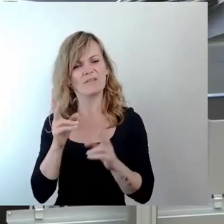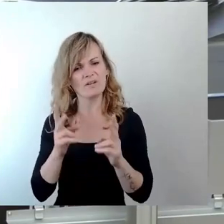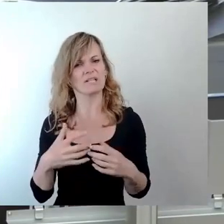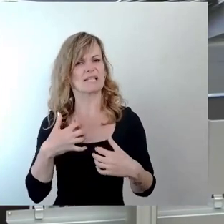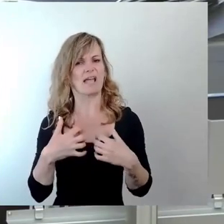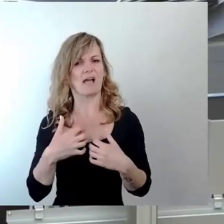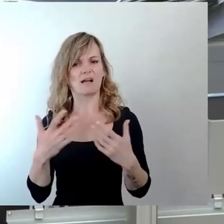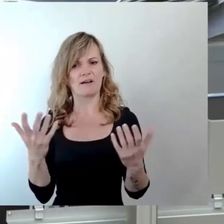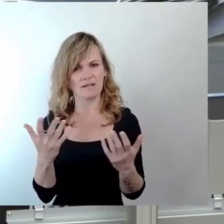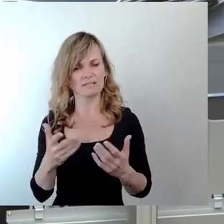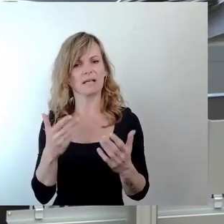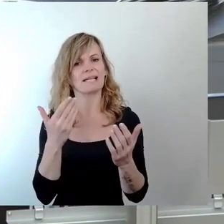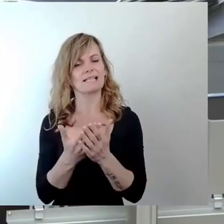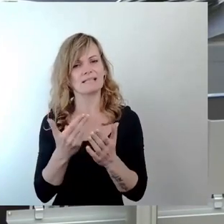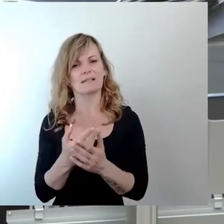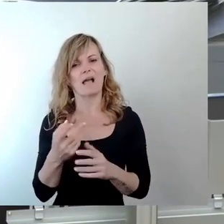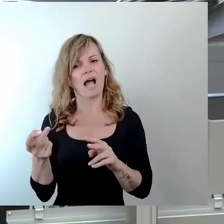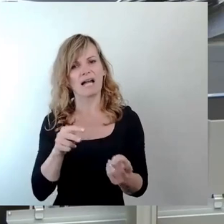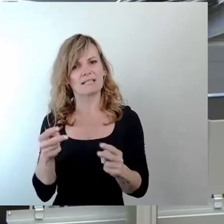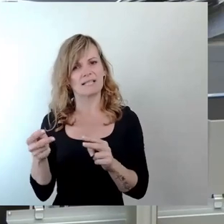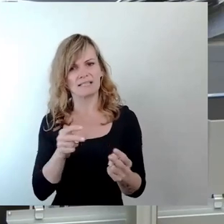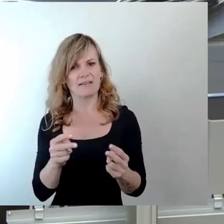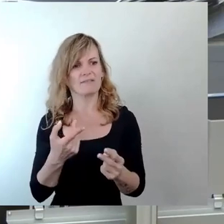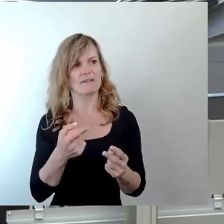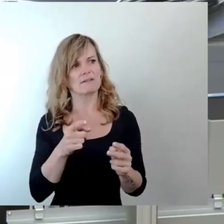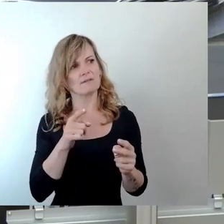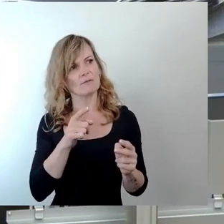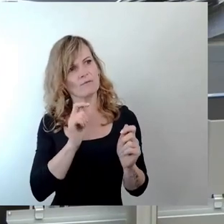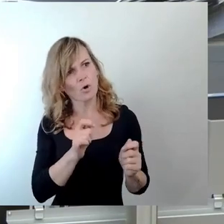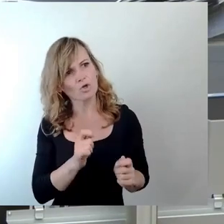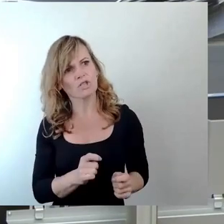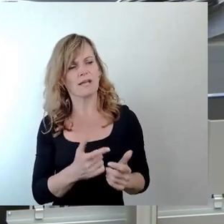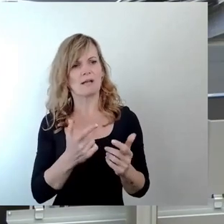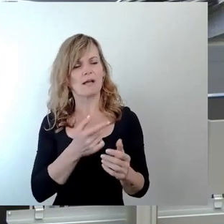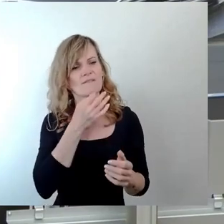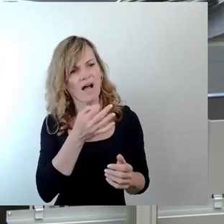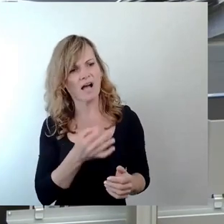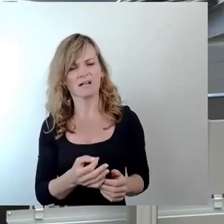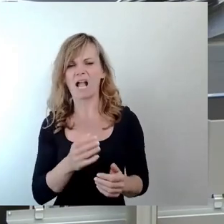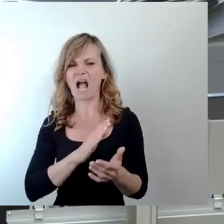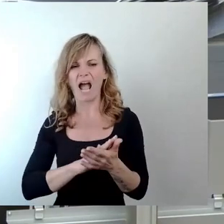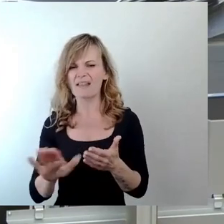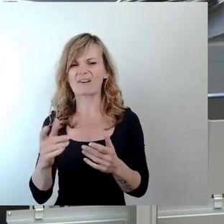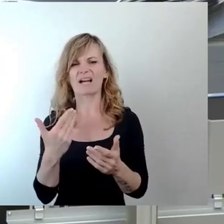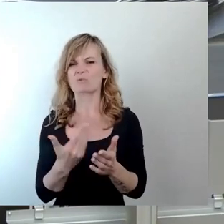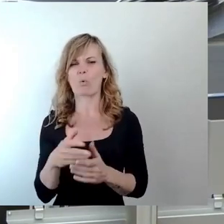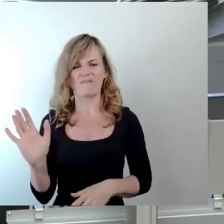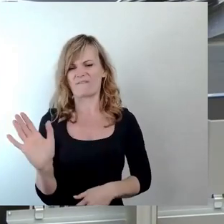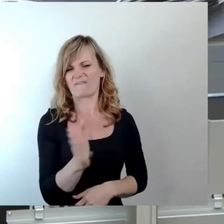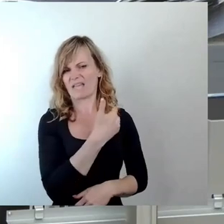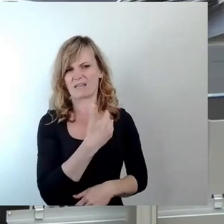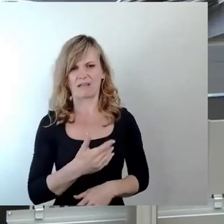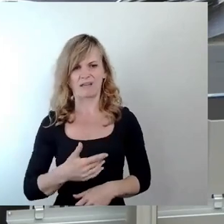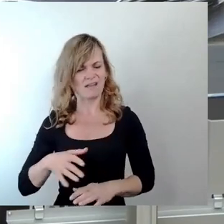diese Alternativvorschläge oder Fragen in einer Art und Weise weggewischt wurden, die für mich deutlich gemacht haben,